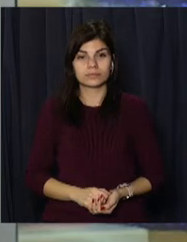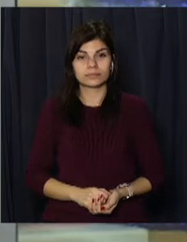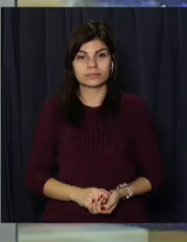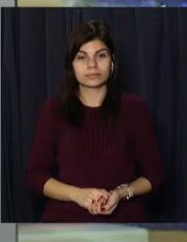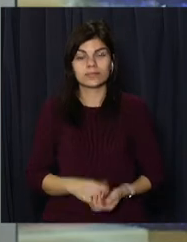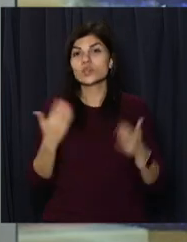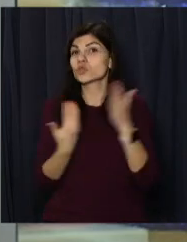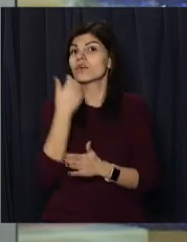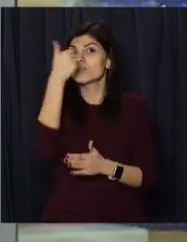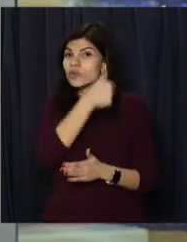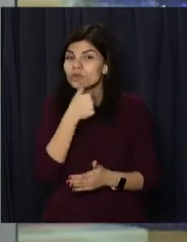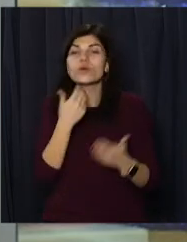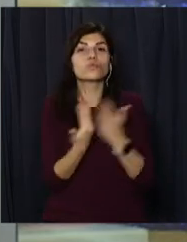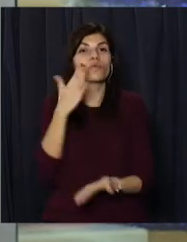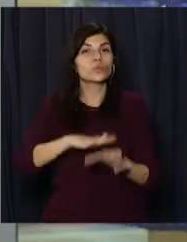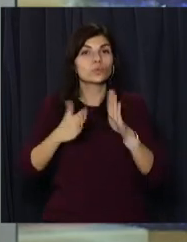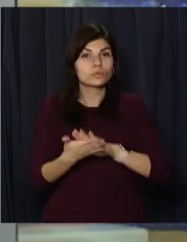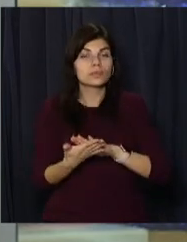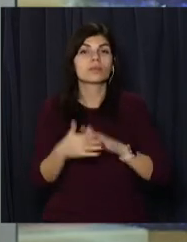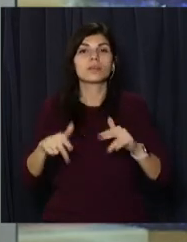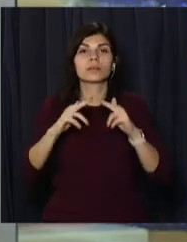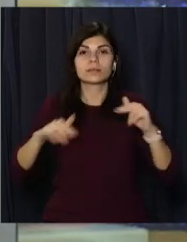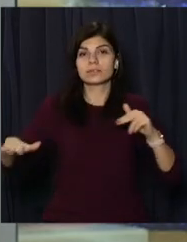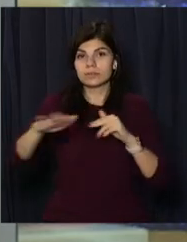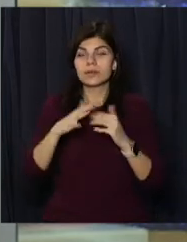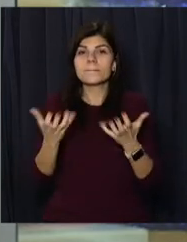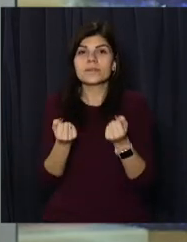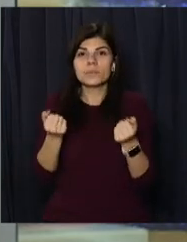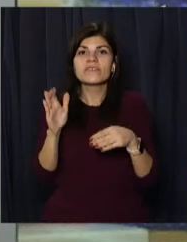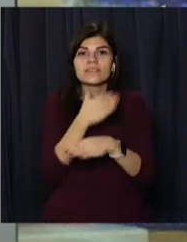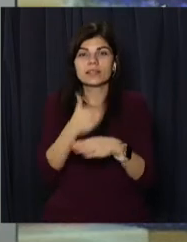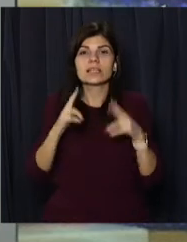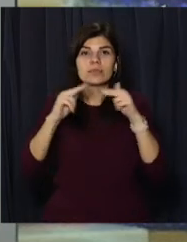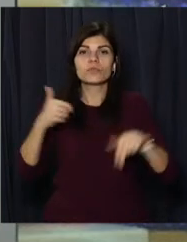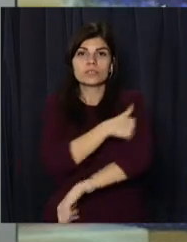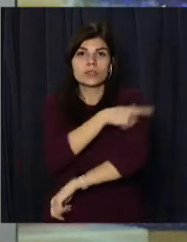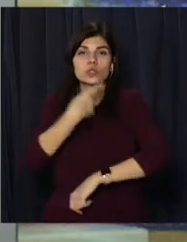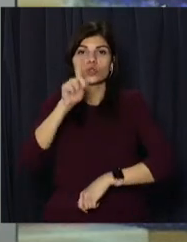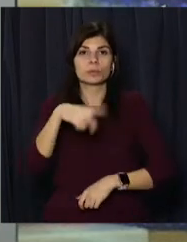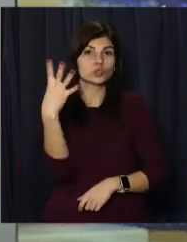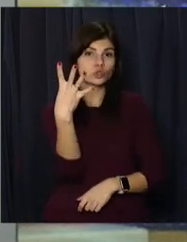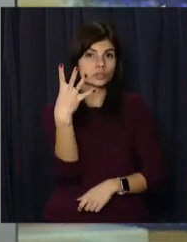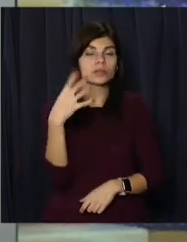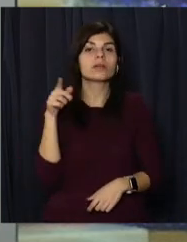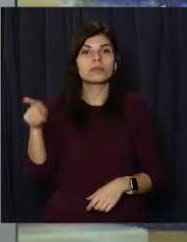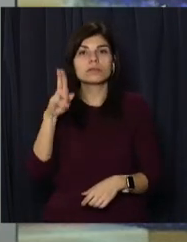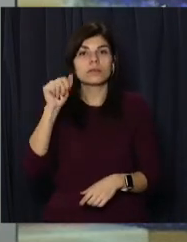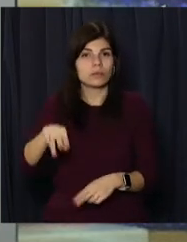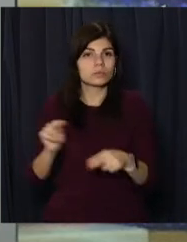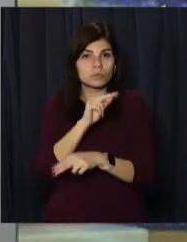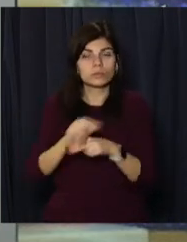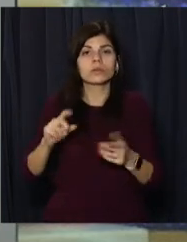Новий рік, нові умови. У Дніпрі реконструювали приймальне відділення Дніпровської лікарні номер 4. Там капітально